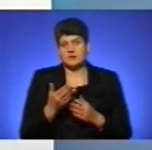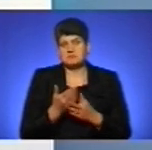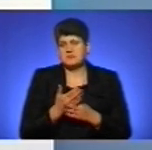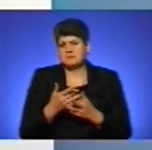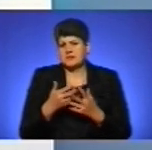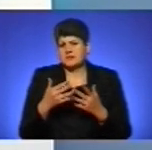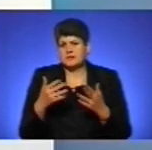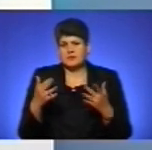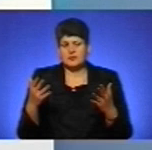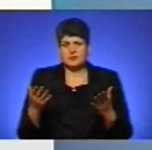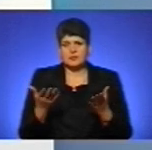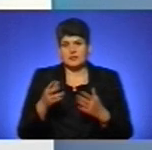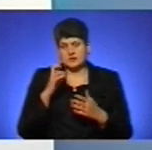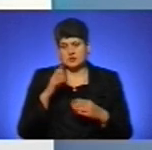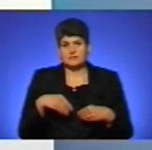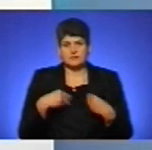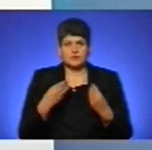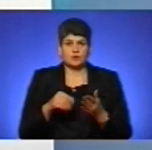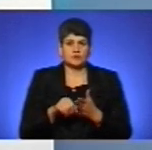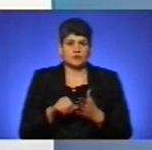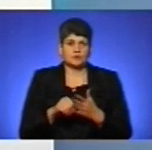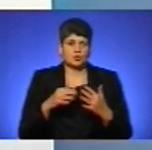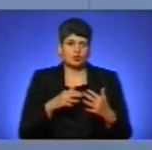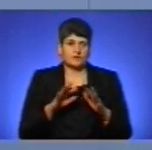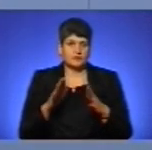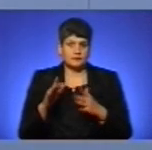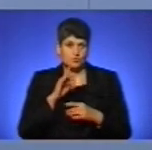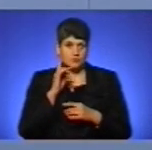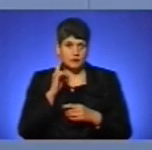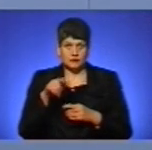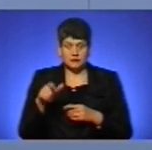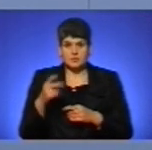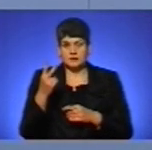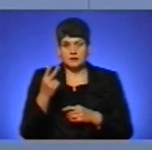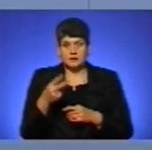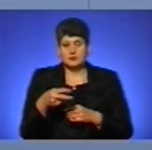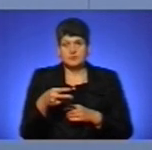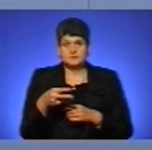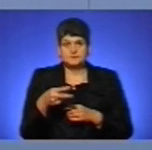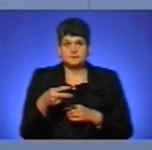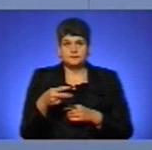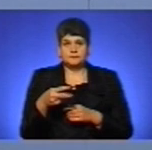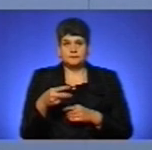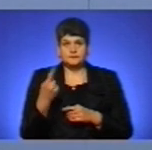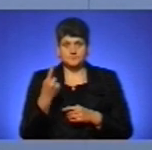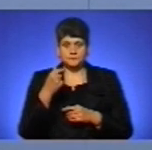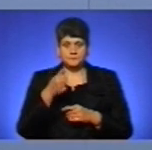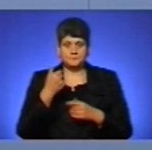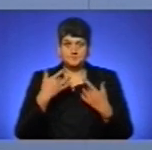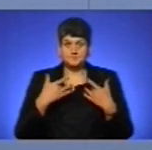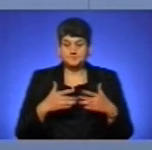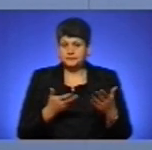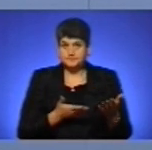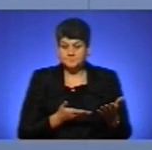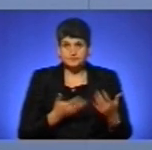які держава предоставляє учаснику бойових дій. Тобто, молода людина, яка 20-21 рік звільняється, вона